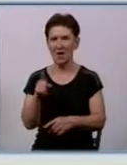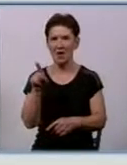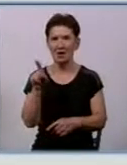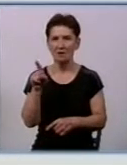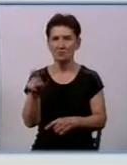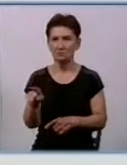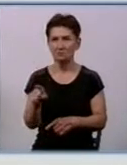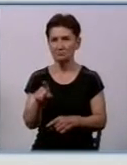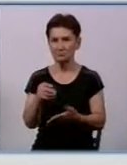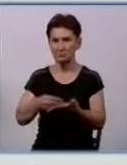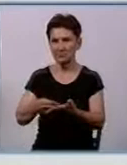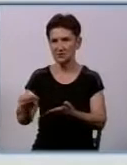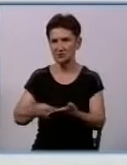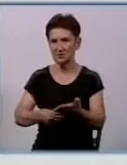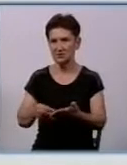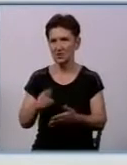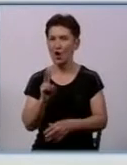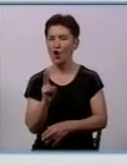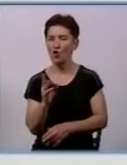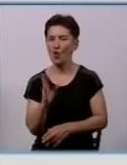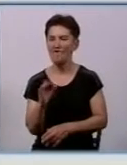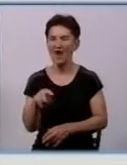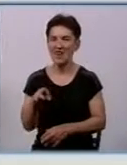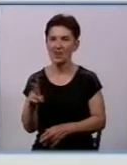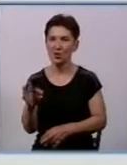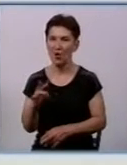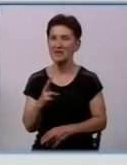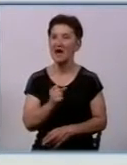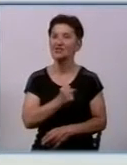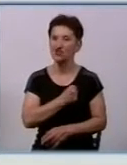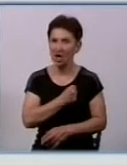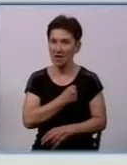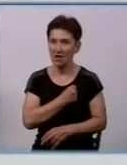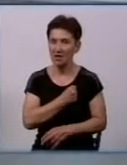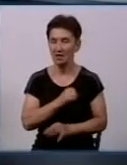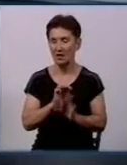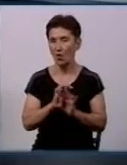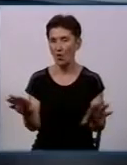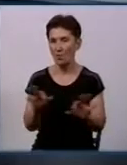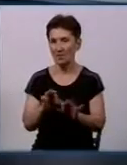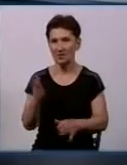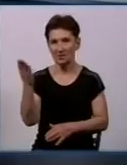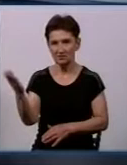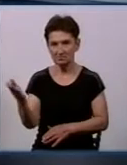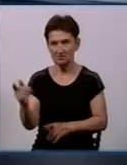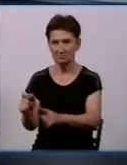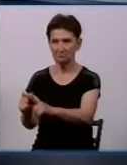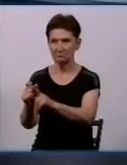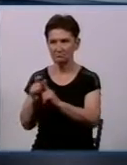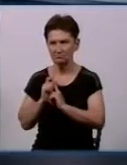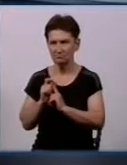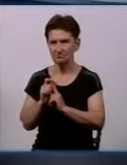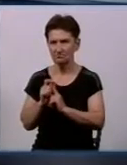управління, з надзвичайних ситуацій. На жаль, в коментарі нашої програми пан Коваленко не знайшов